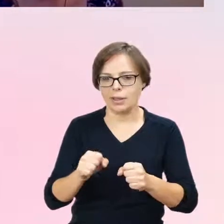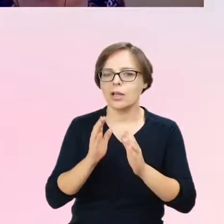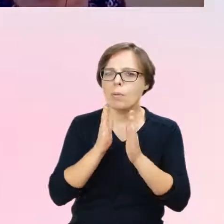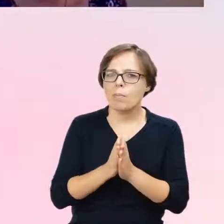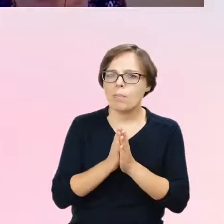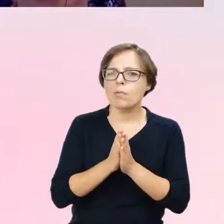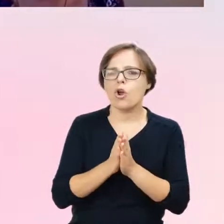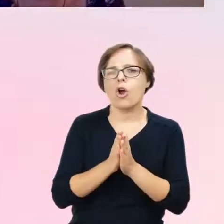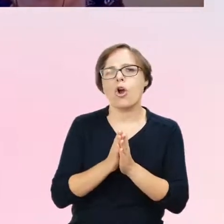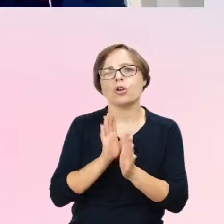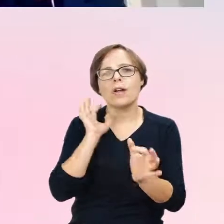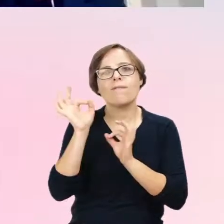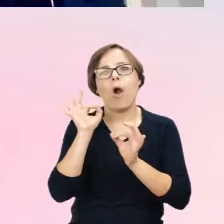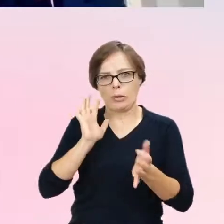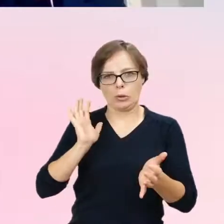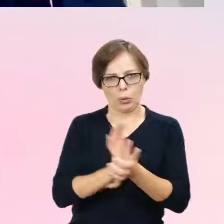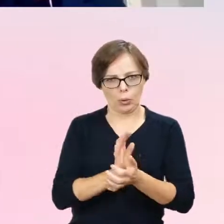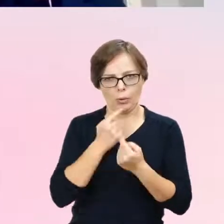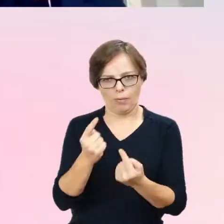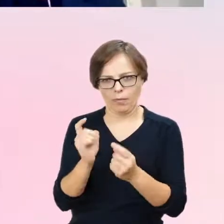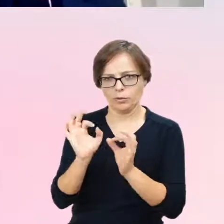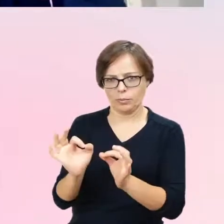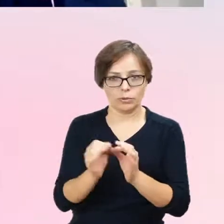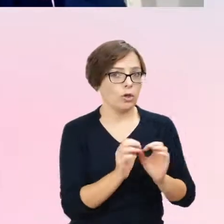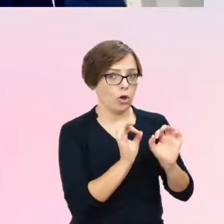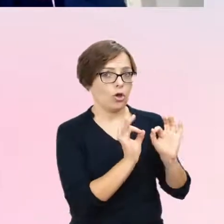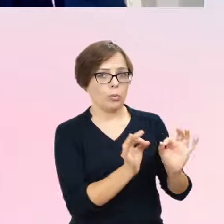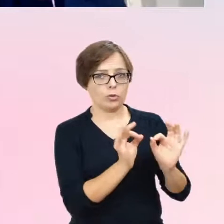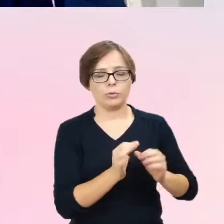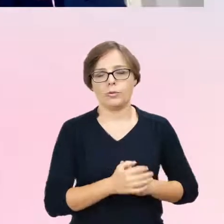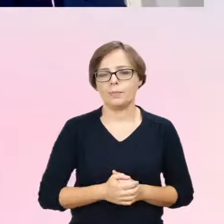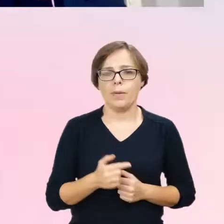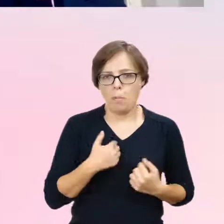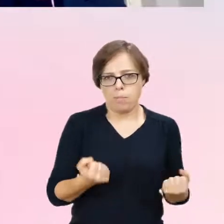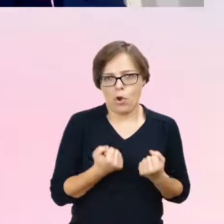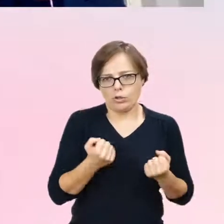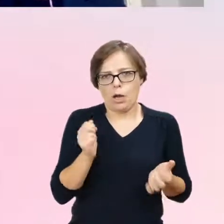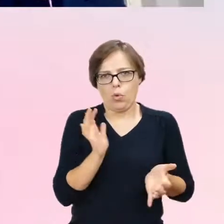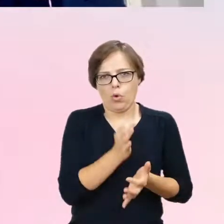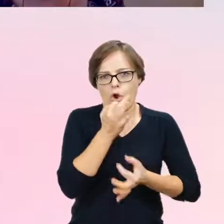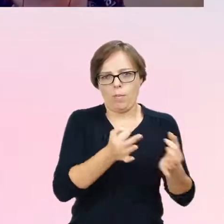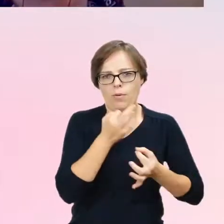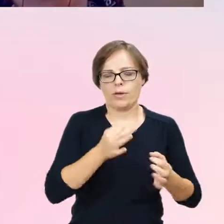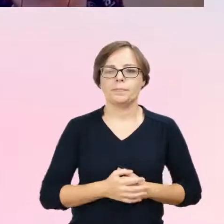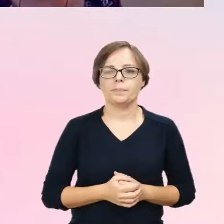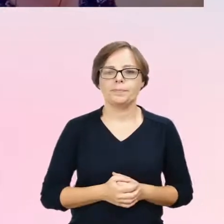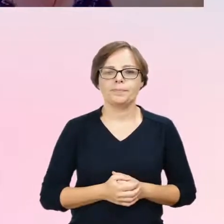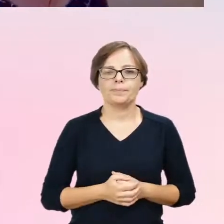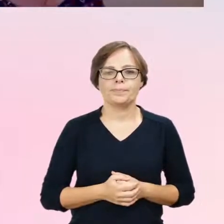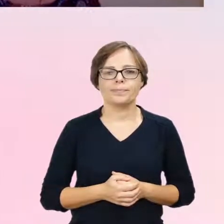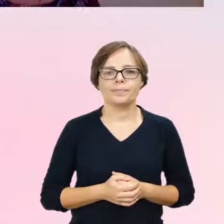bardziej skondensowaną wersję. Tak, tak, tak, tak. Dziękuję uprzejmie. Tak, postaram się to już szybciutko teraz zrobić.